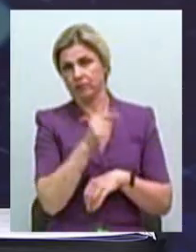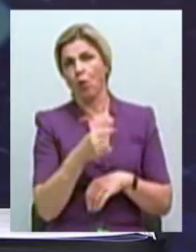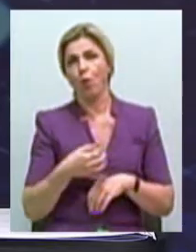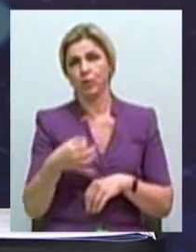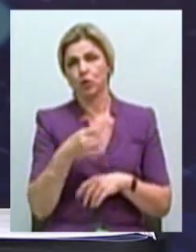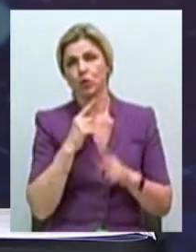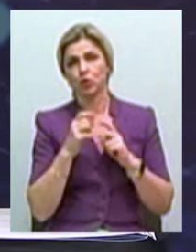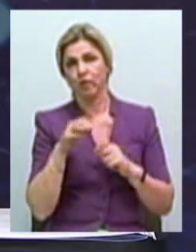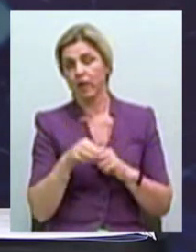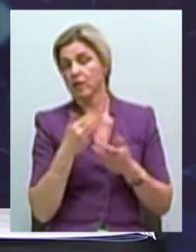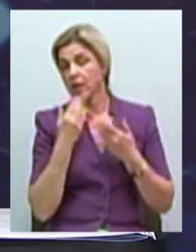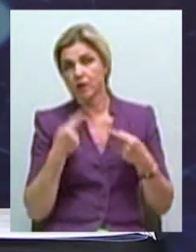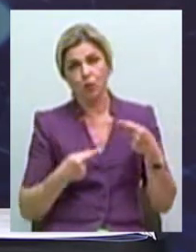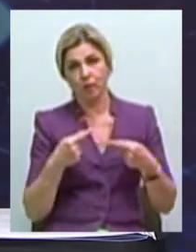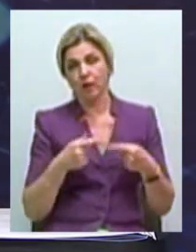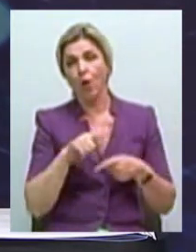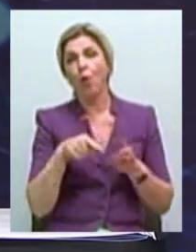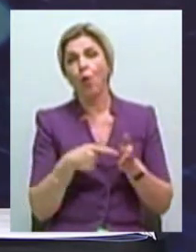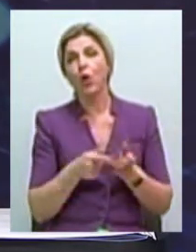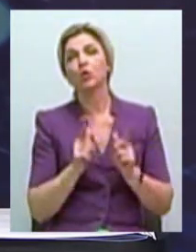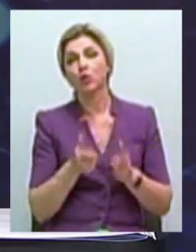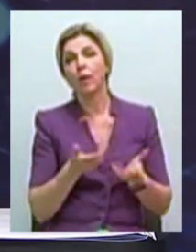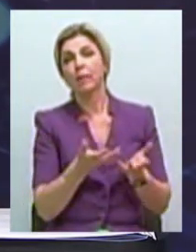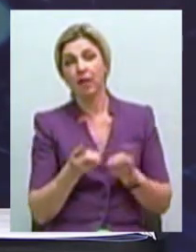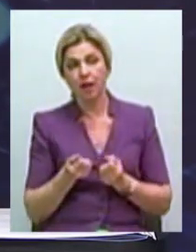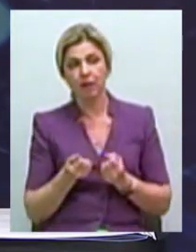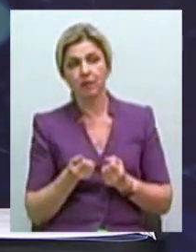нет суперечки. Город согласився його прийняти,